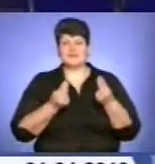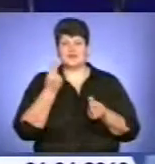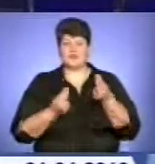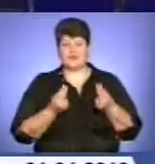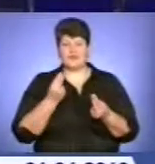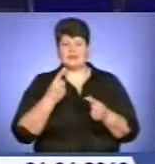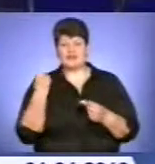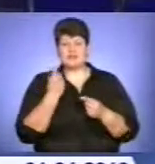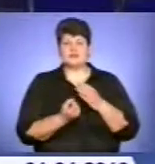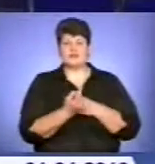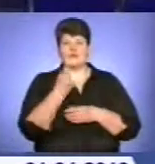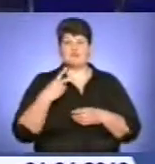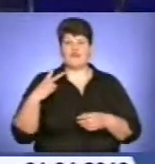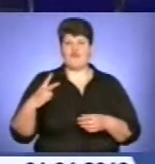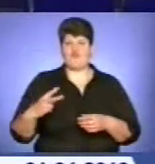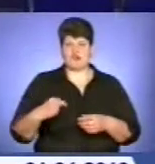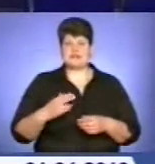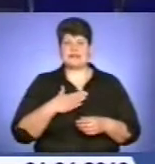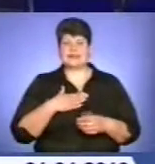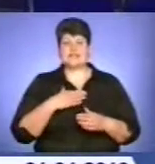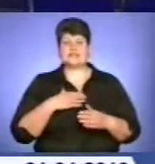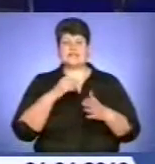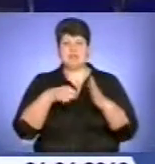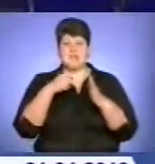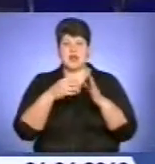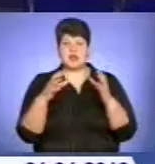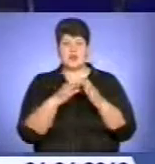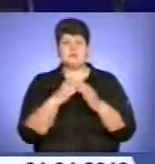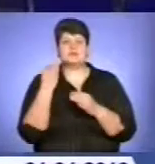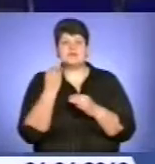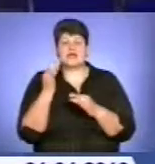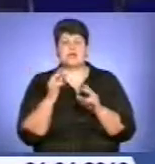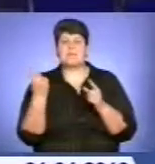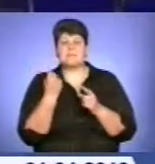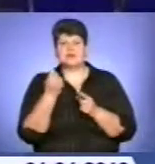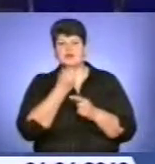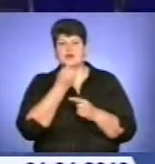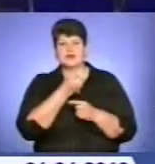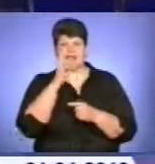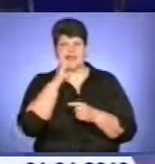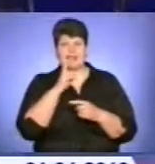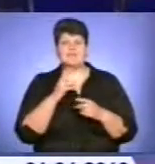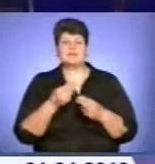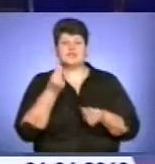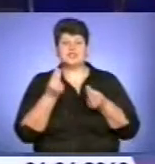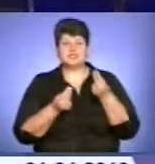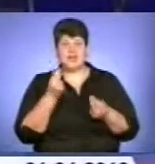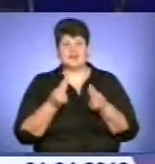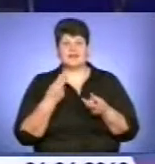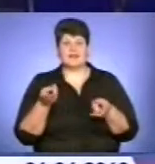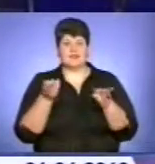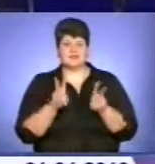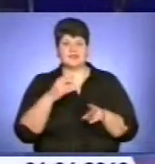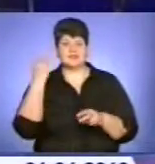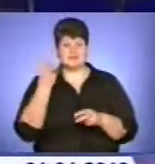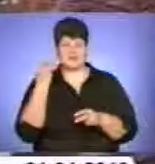вперше виник у Франції. Наша знімальна група поцікавилась у перехожих, які першоквітневі жарти видалися цікавими і залишилися